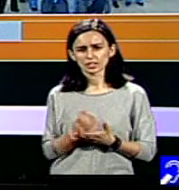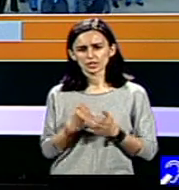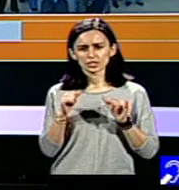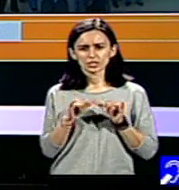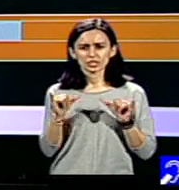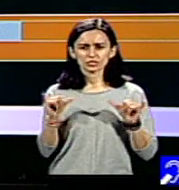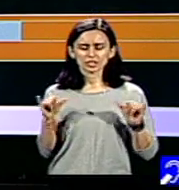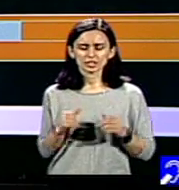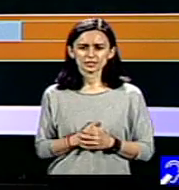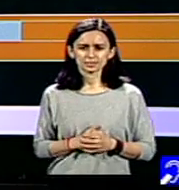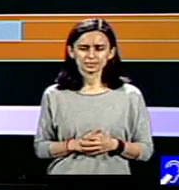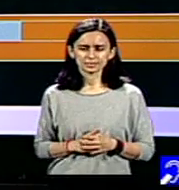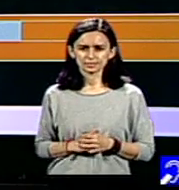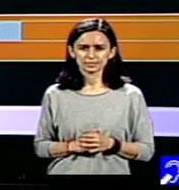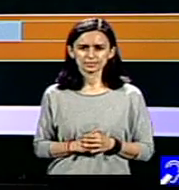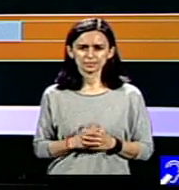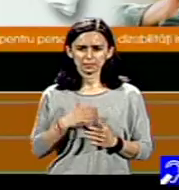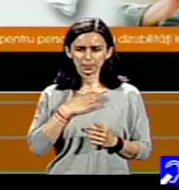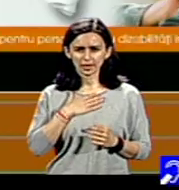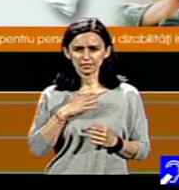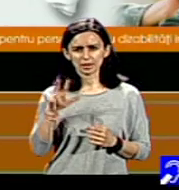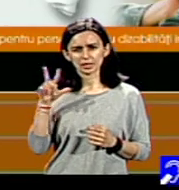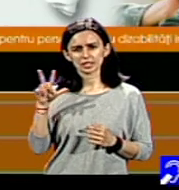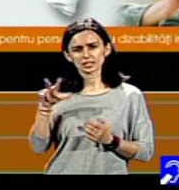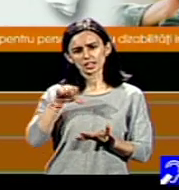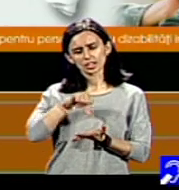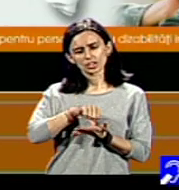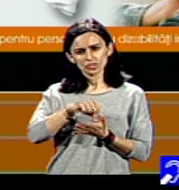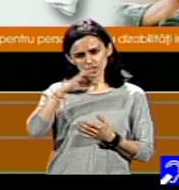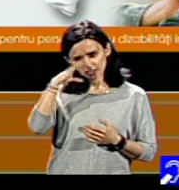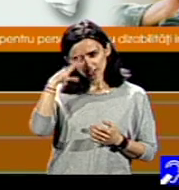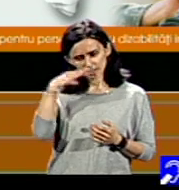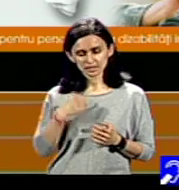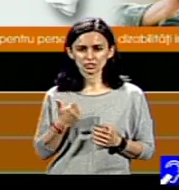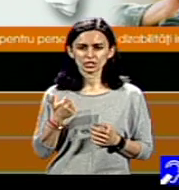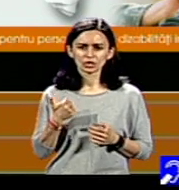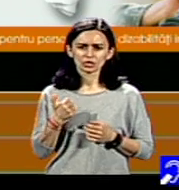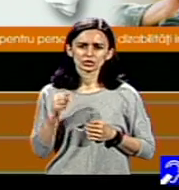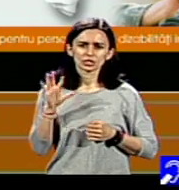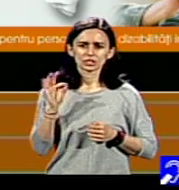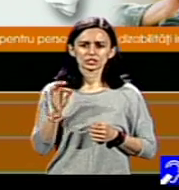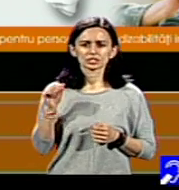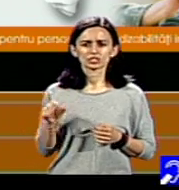Timișoara. Așa este, avem trei centre de zi. Acum, în total, 150 de persoane cu dizabilități